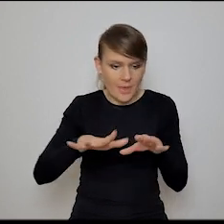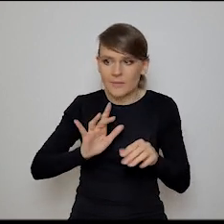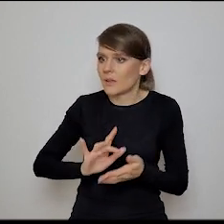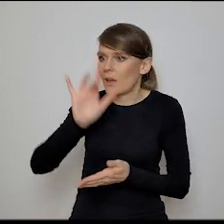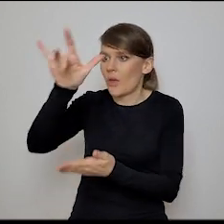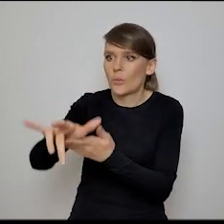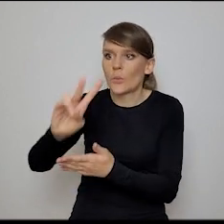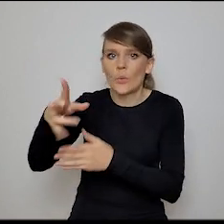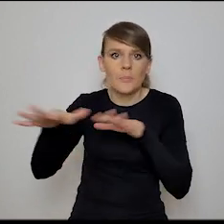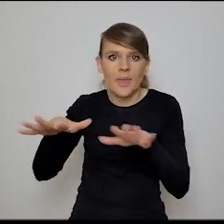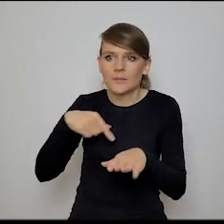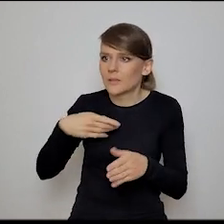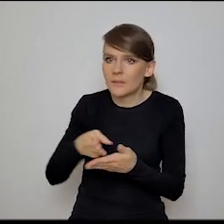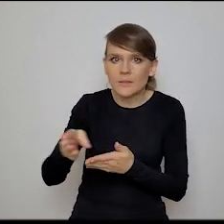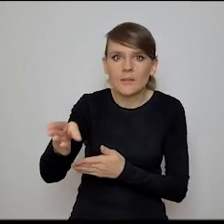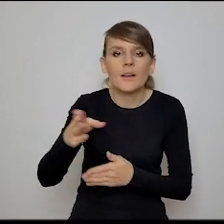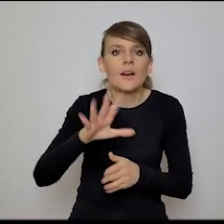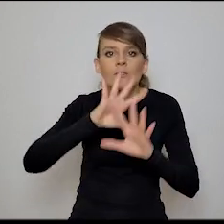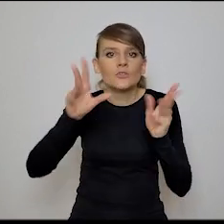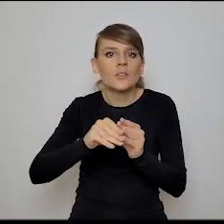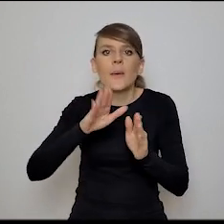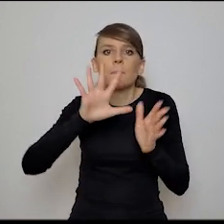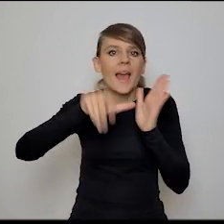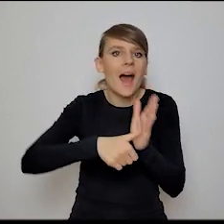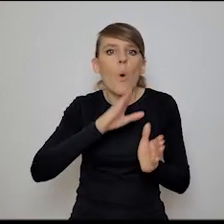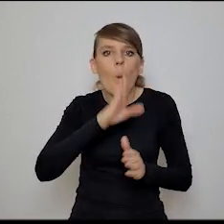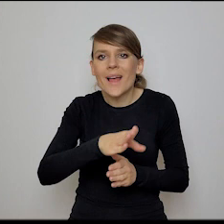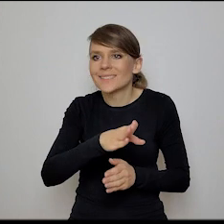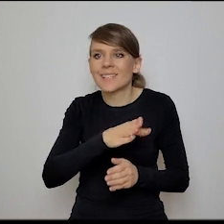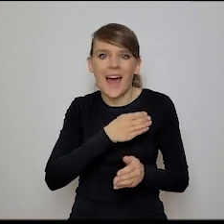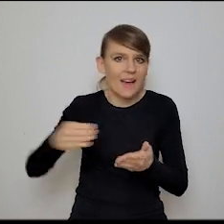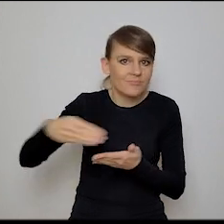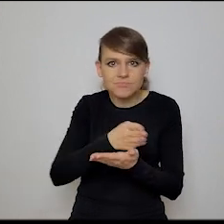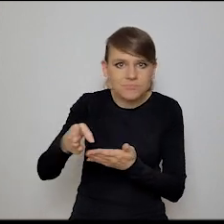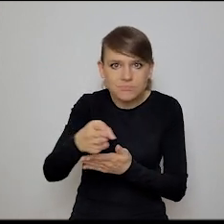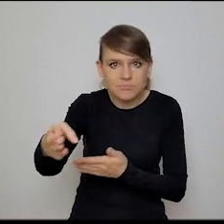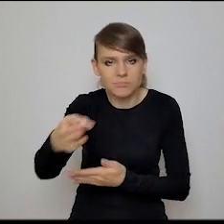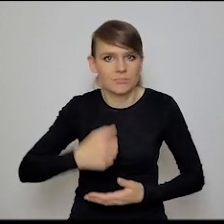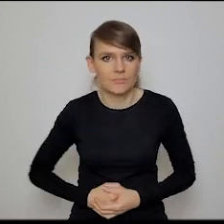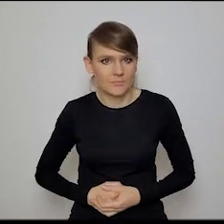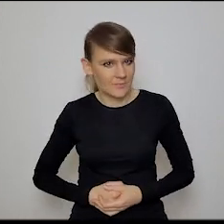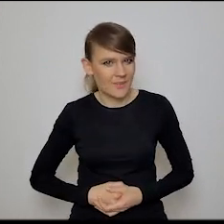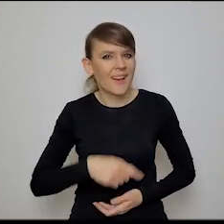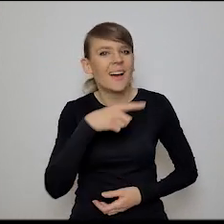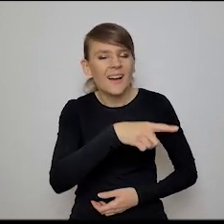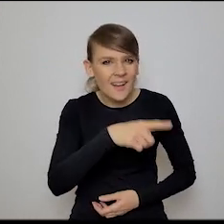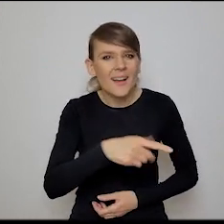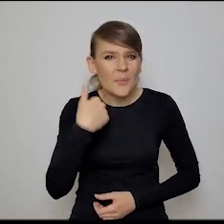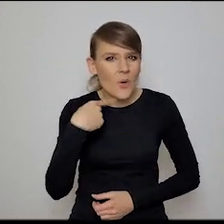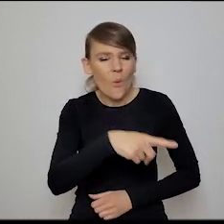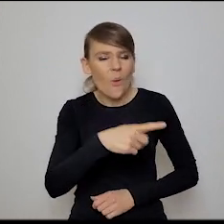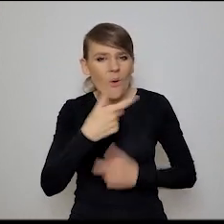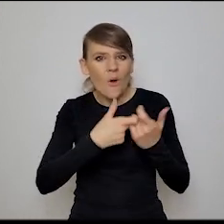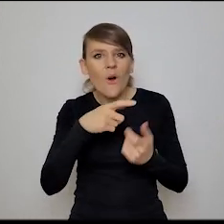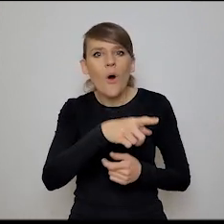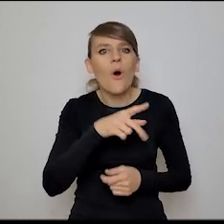przemieścić, żeby objąć wszystkie możliwe na przykład miasta w USA i wrócić. Przecież Amazon takie coś robi, żeby tych swoich kurierów